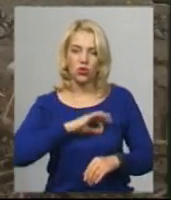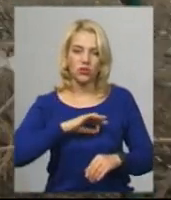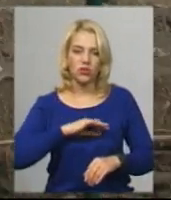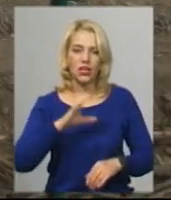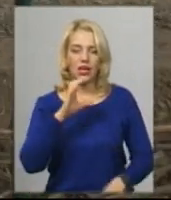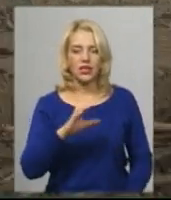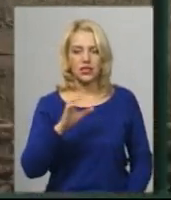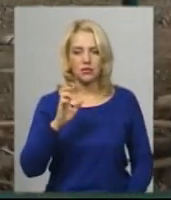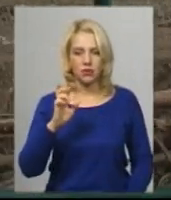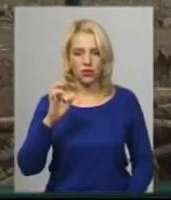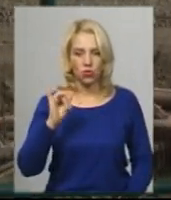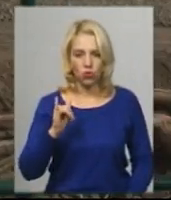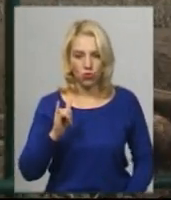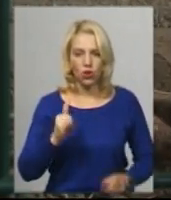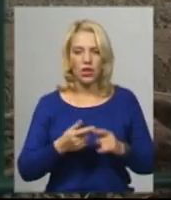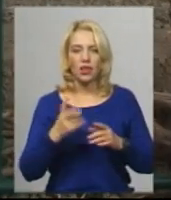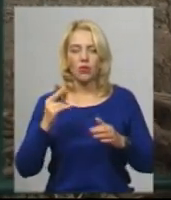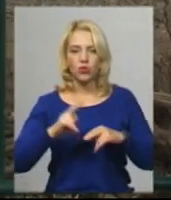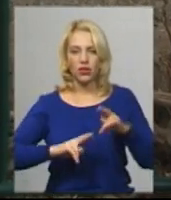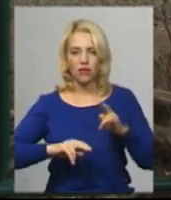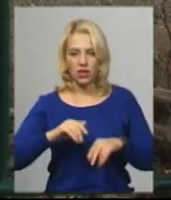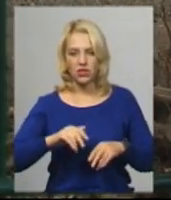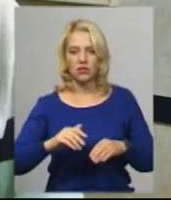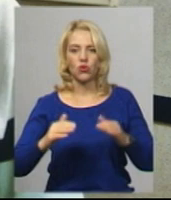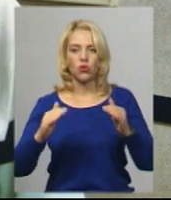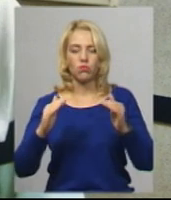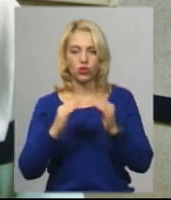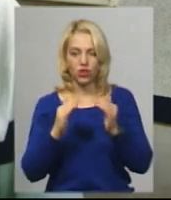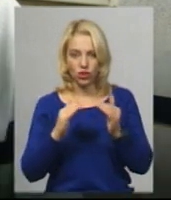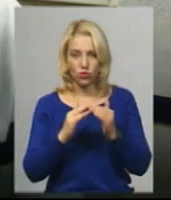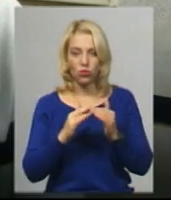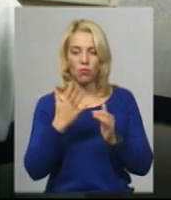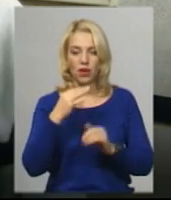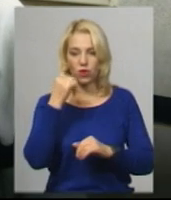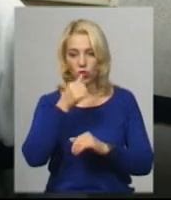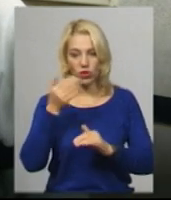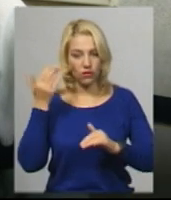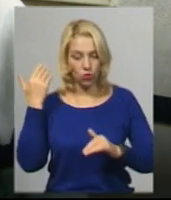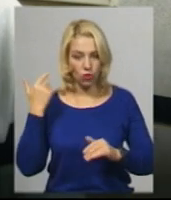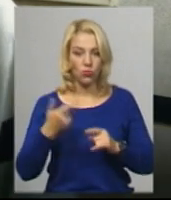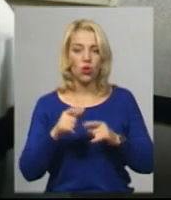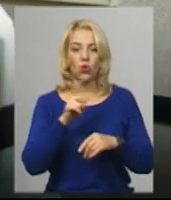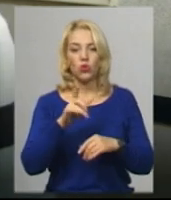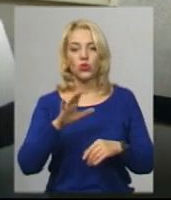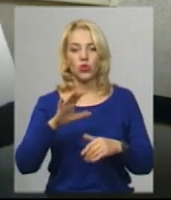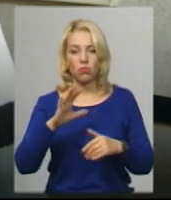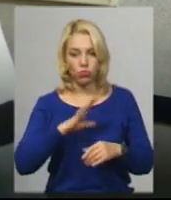розвідки України під будівництво житлового будинку 5 років тому. Дійсно, люди були і в мене, і у